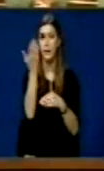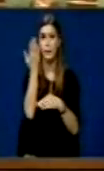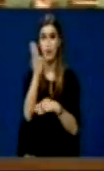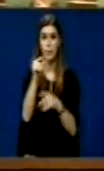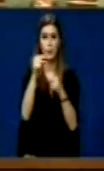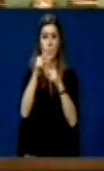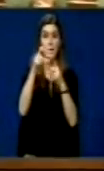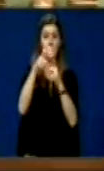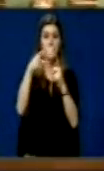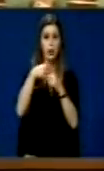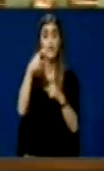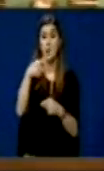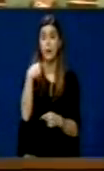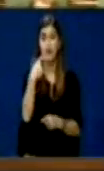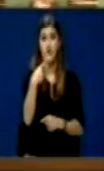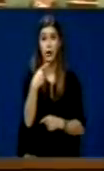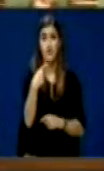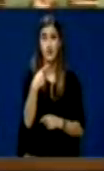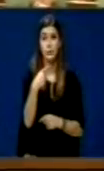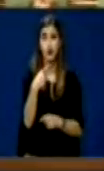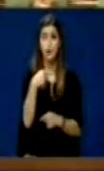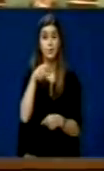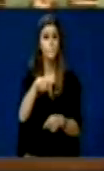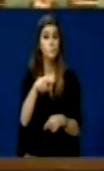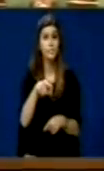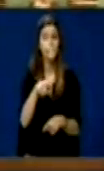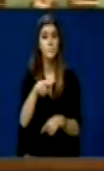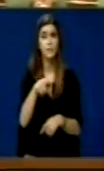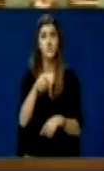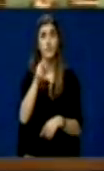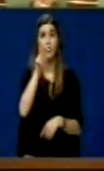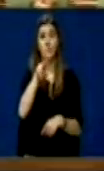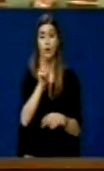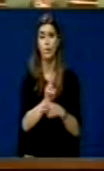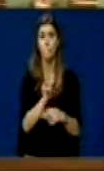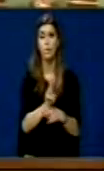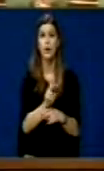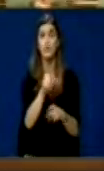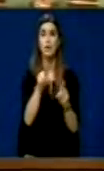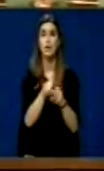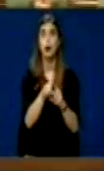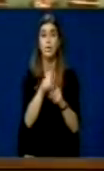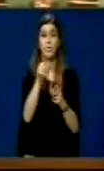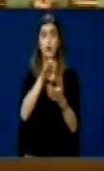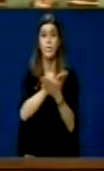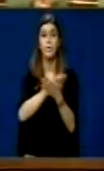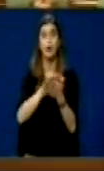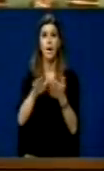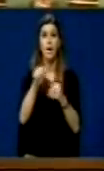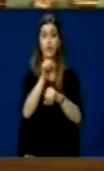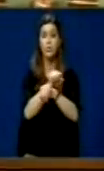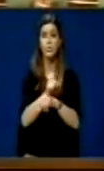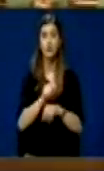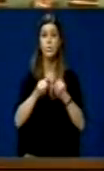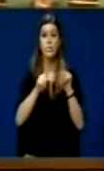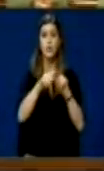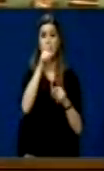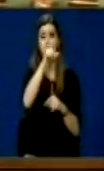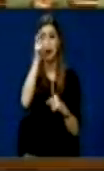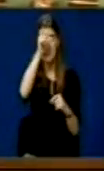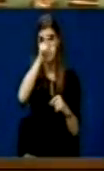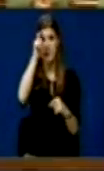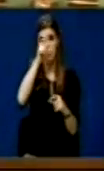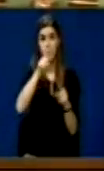për dëkës, tha që kjo amnisti mund të pasoj edhe me amnistinë mundshme që mund të bëjë Serbija ndaj listës e